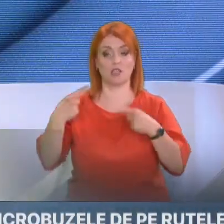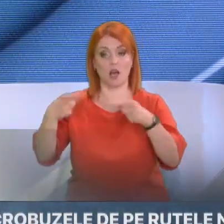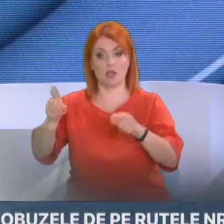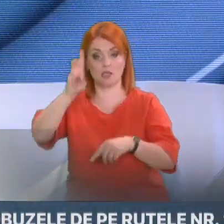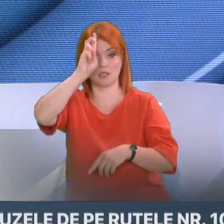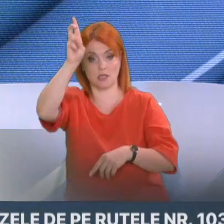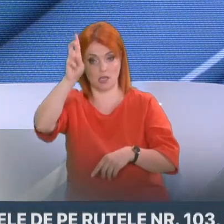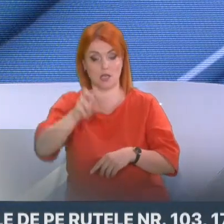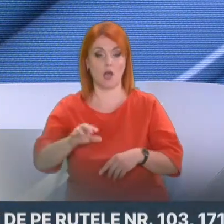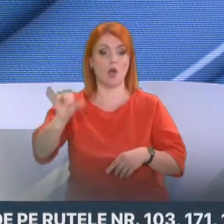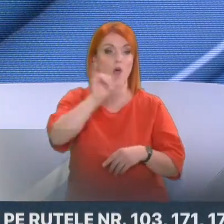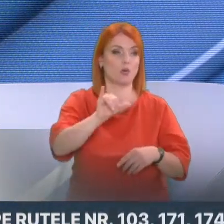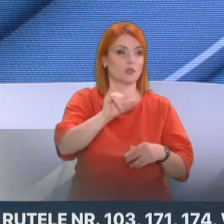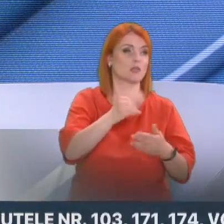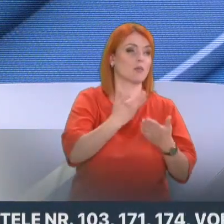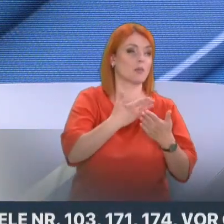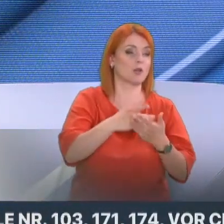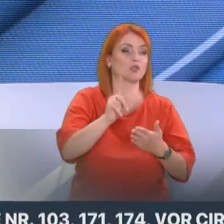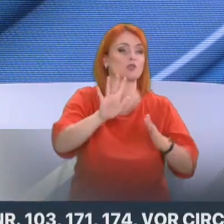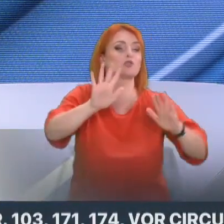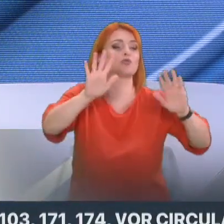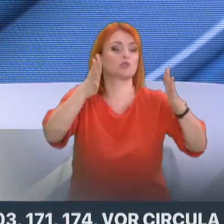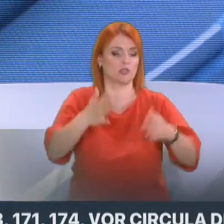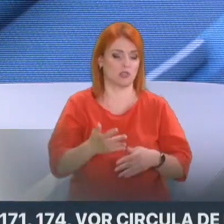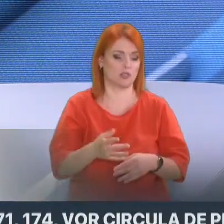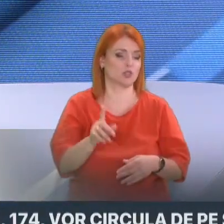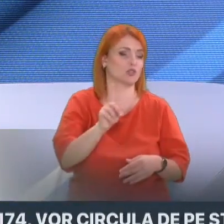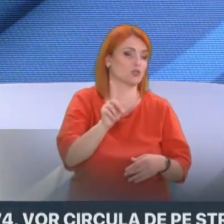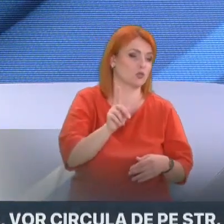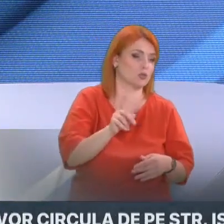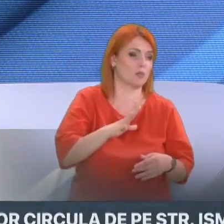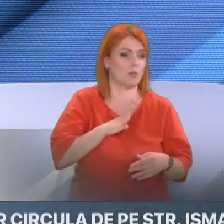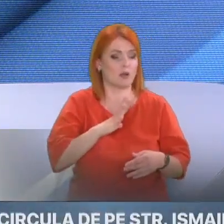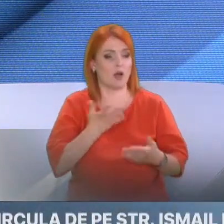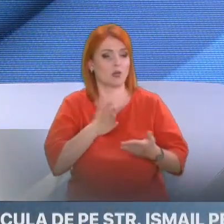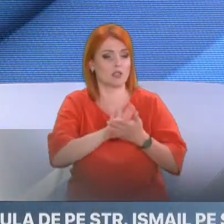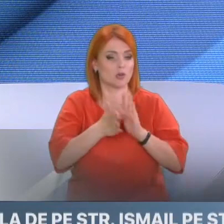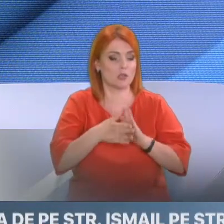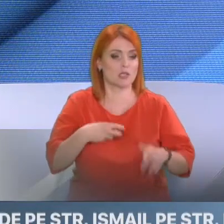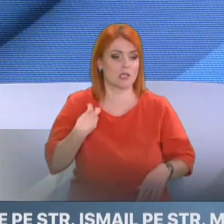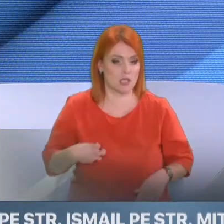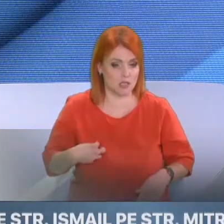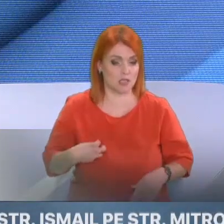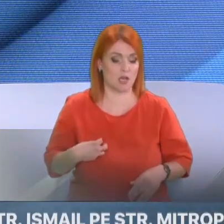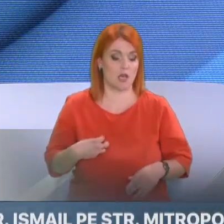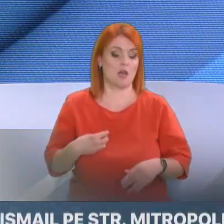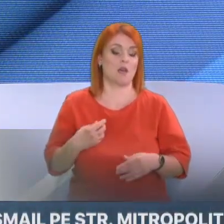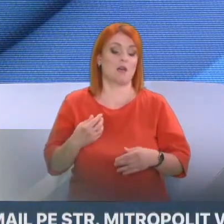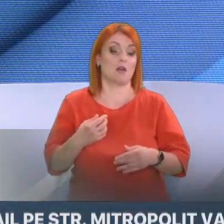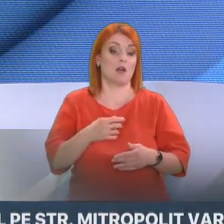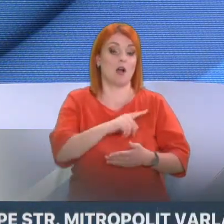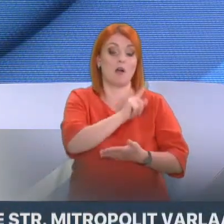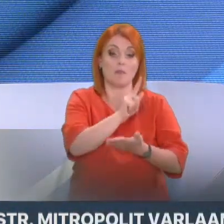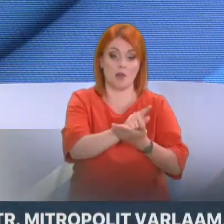unde un eșec bine conturat și care este percepută în societatea, anume, în această manieră, un